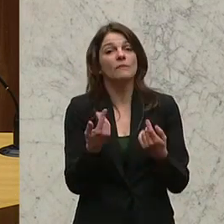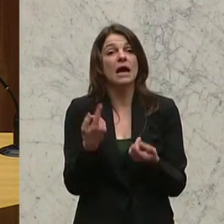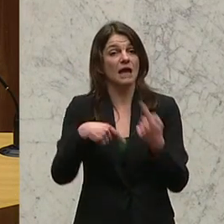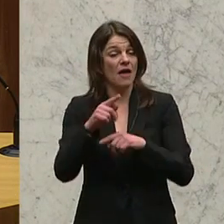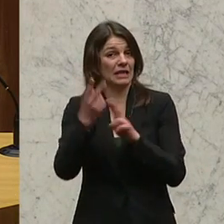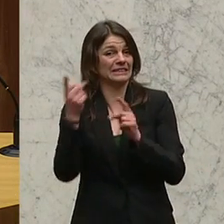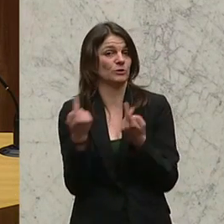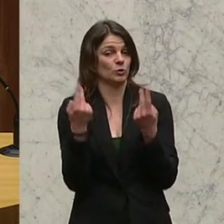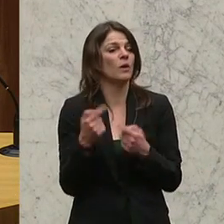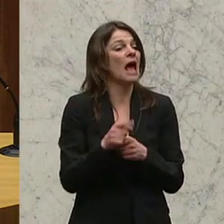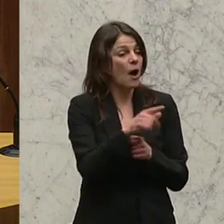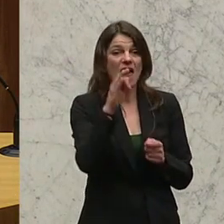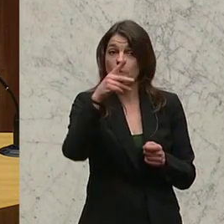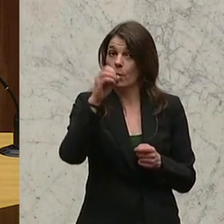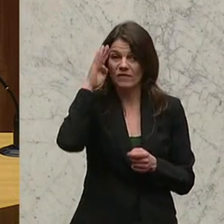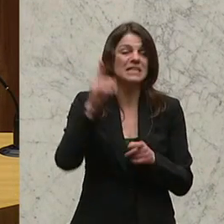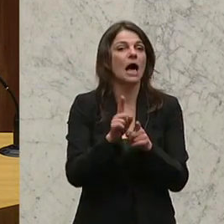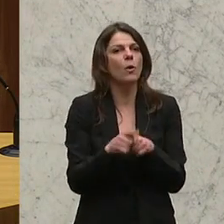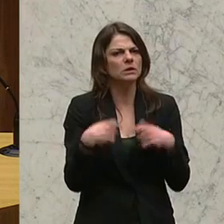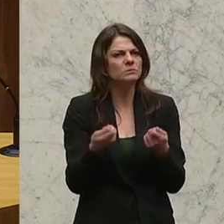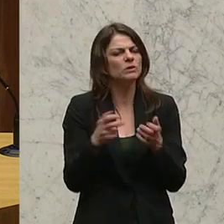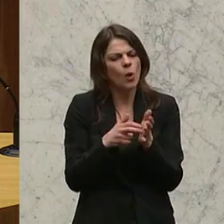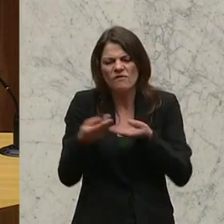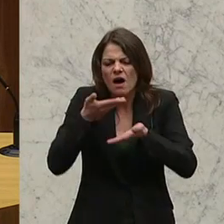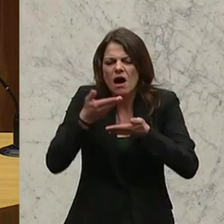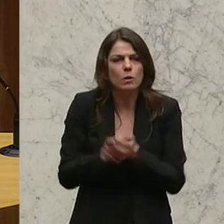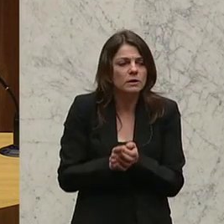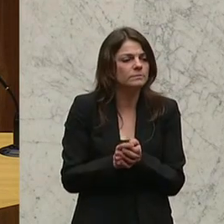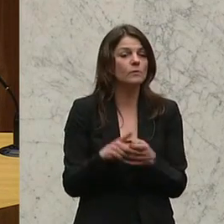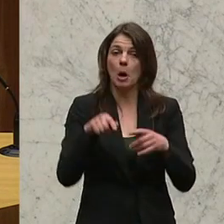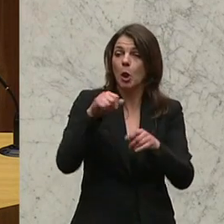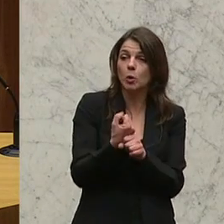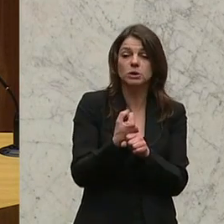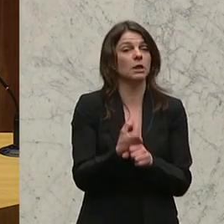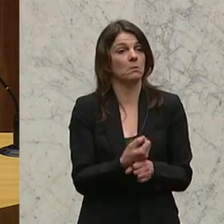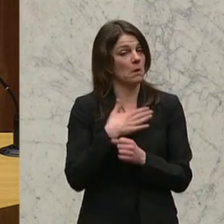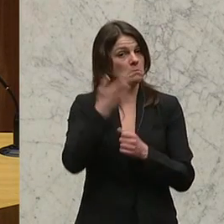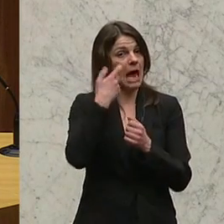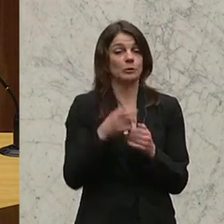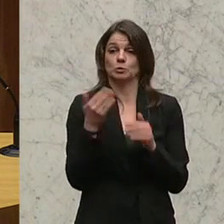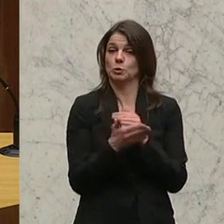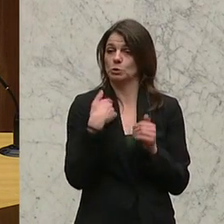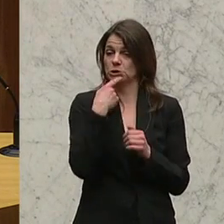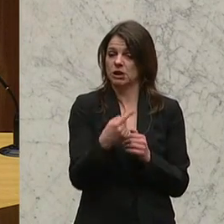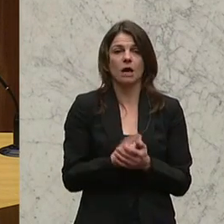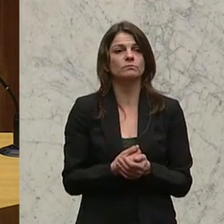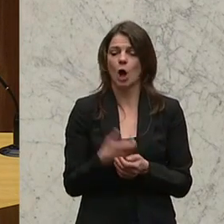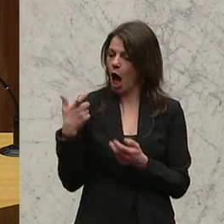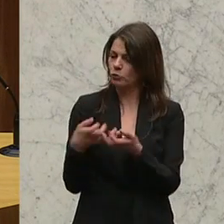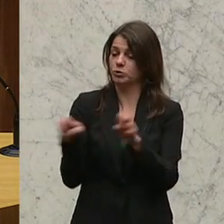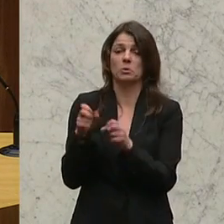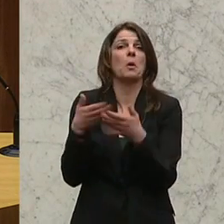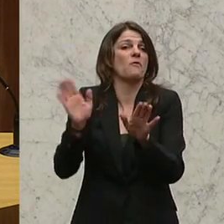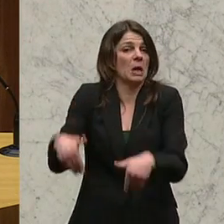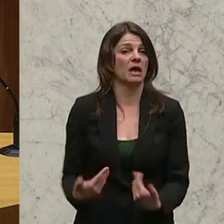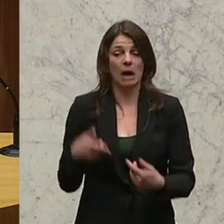die andere Situation. Das würde ja auch die FPÖ wissen. Dann gibt es diese Form von Verhandlungen, wo man dann trotzdem meiner Meinung nach am Ende sagen muss, der Ausschuss kann ruhig öffentlich